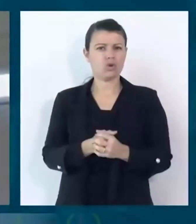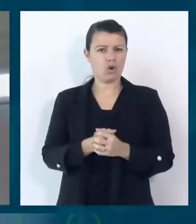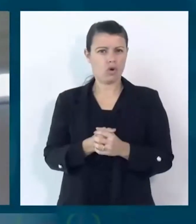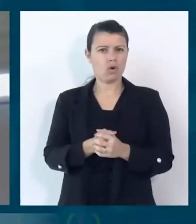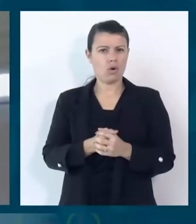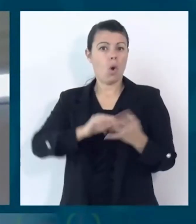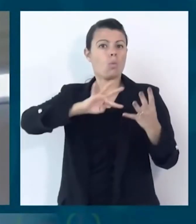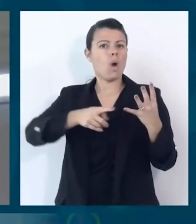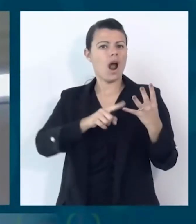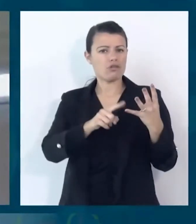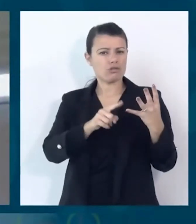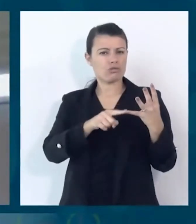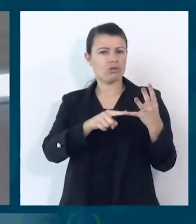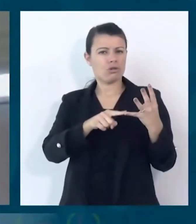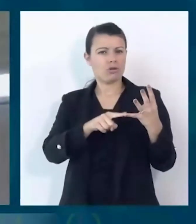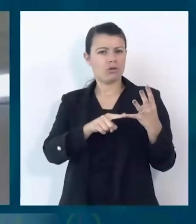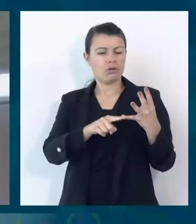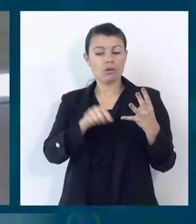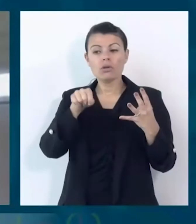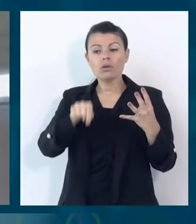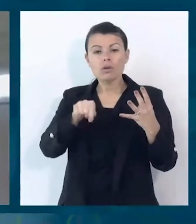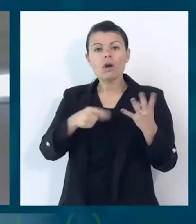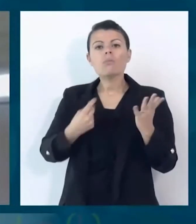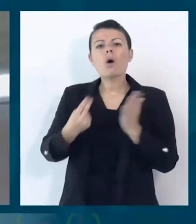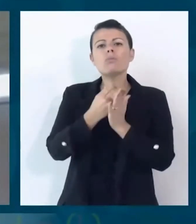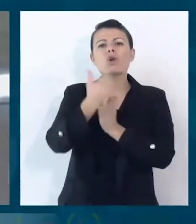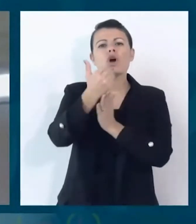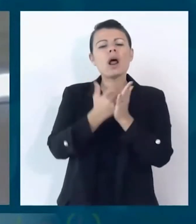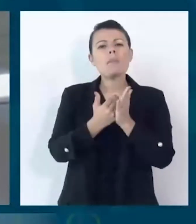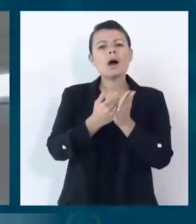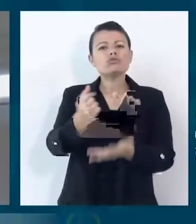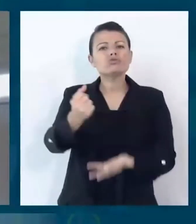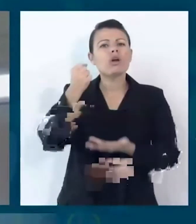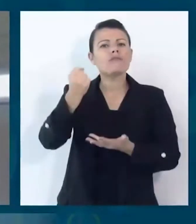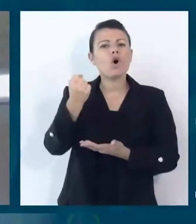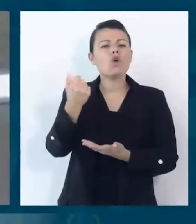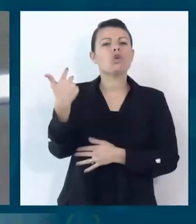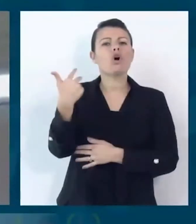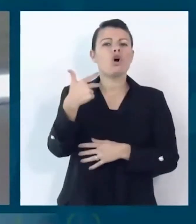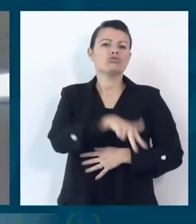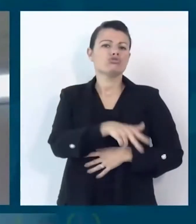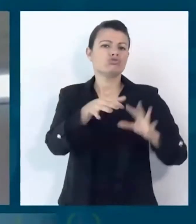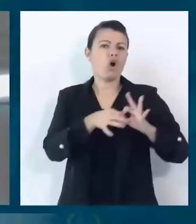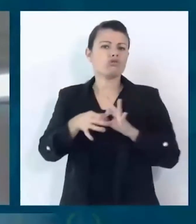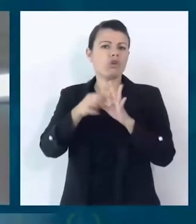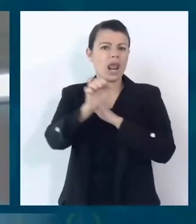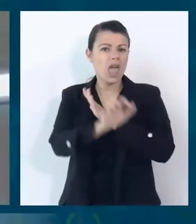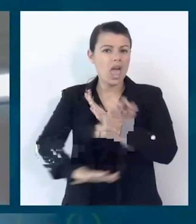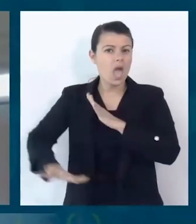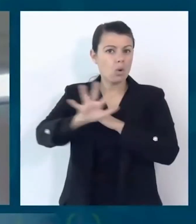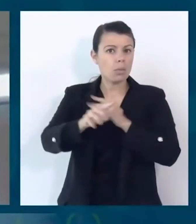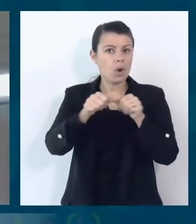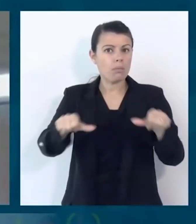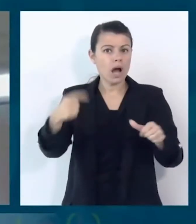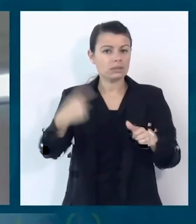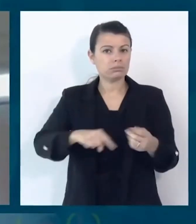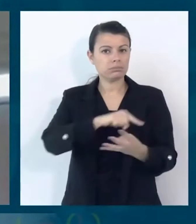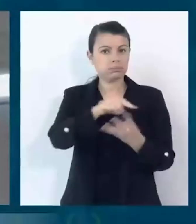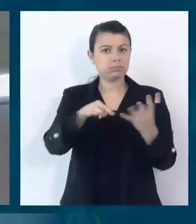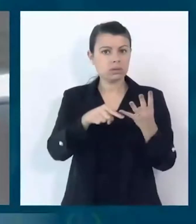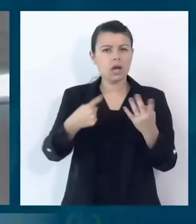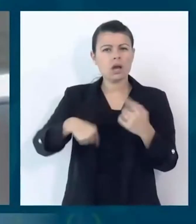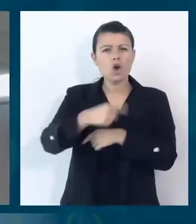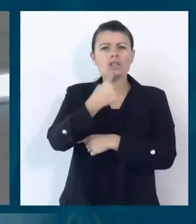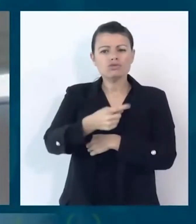su cui si fonda la programmazione del Fondo Sociale Europeo Plus. Stiamo parlando già del ciclo di programmazione 2021